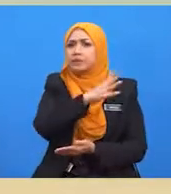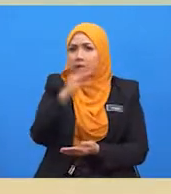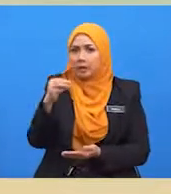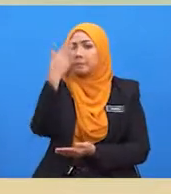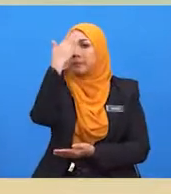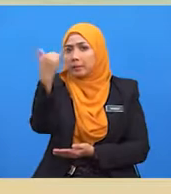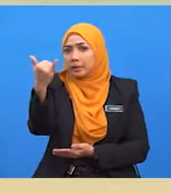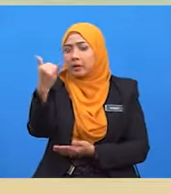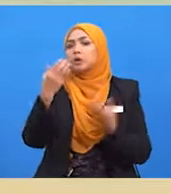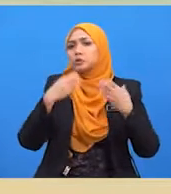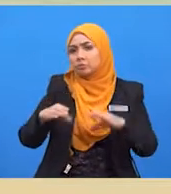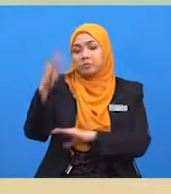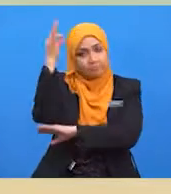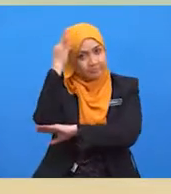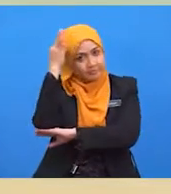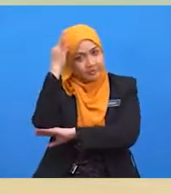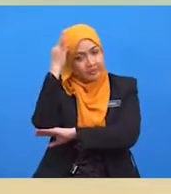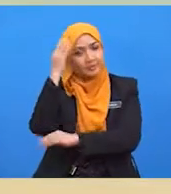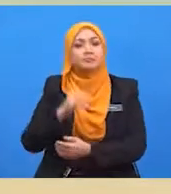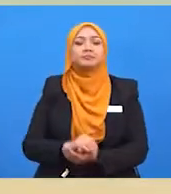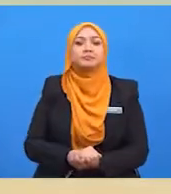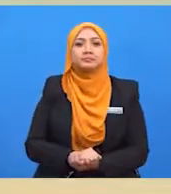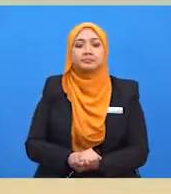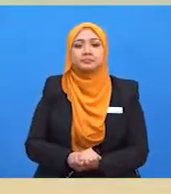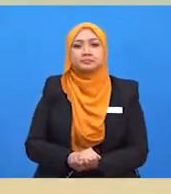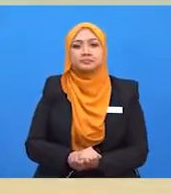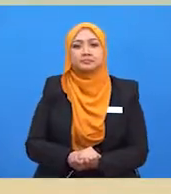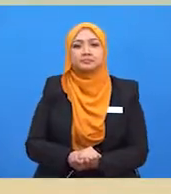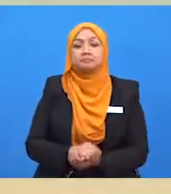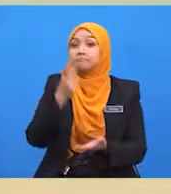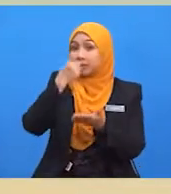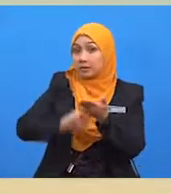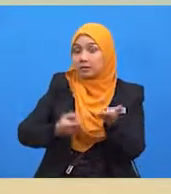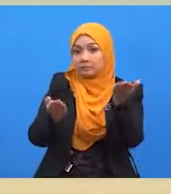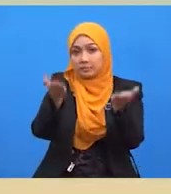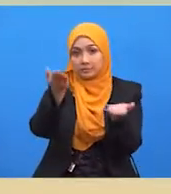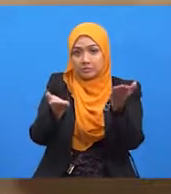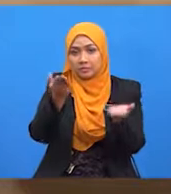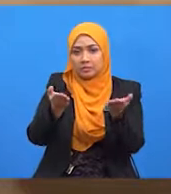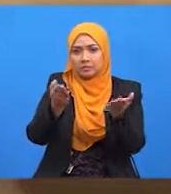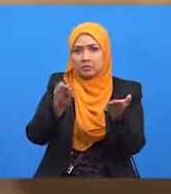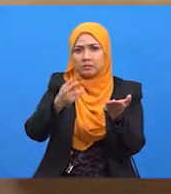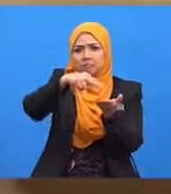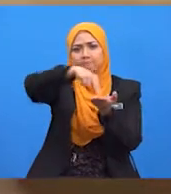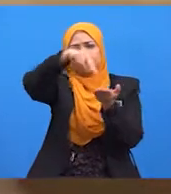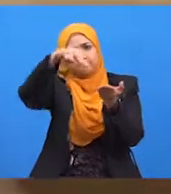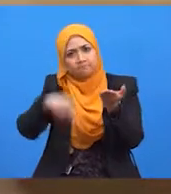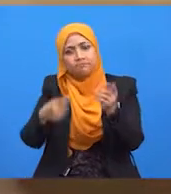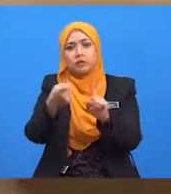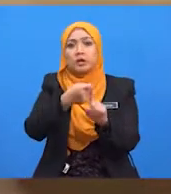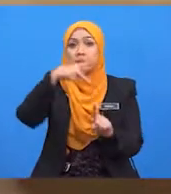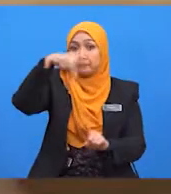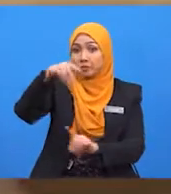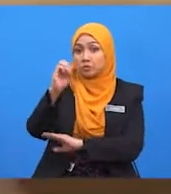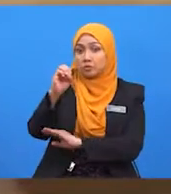Harga keseimbangan menurun dari P0 ke P1. Seperti yang cikgu katakan tadi,